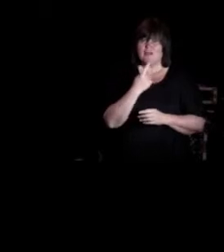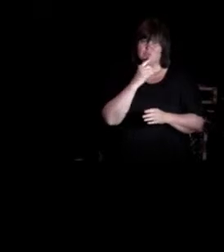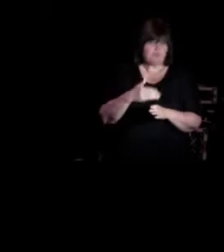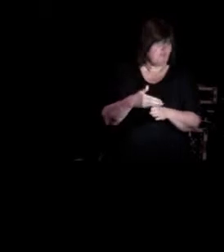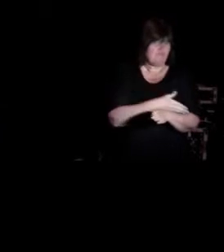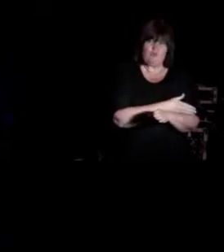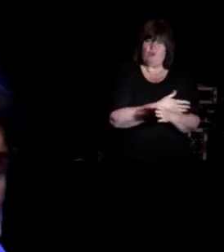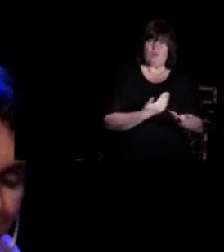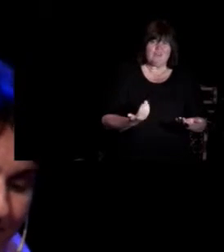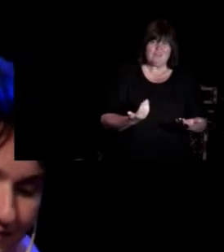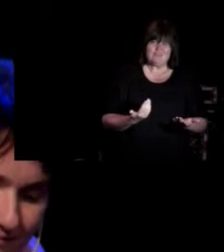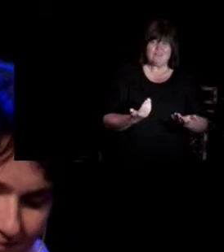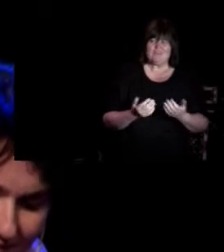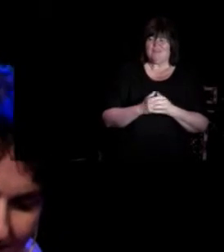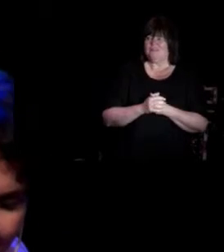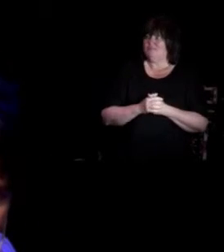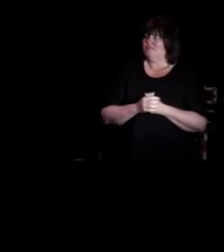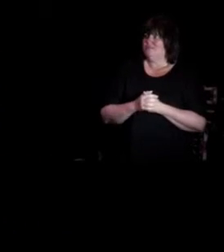tok farvel